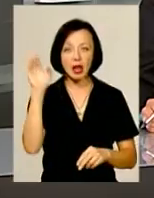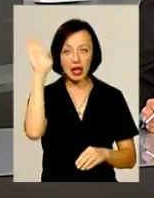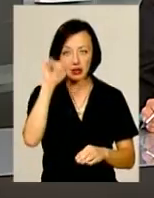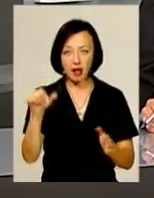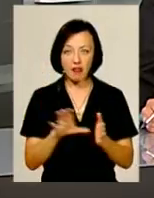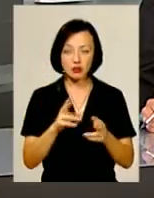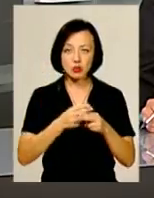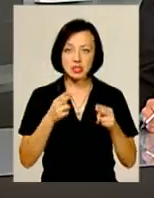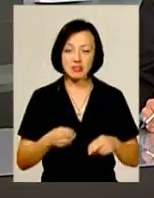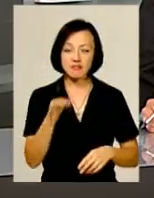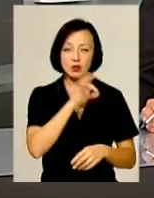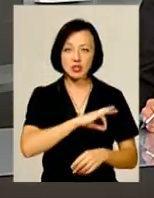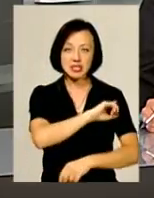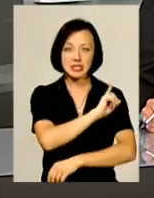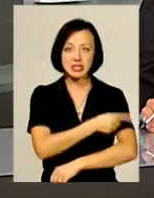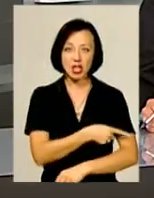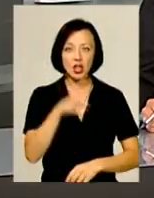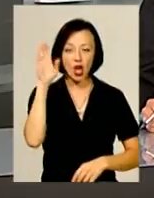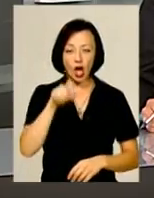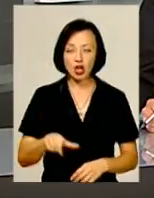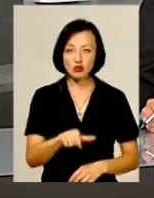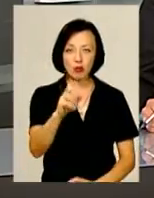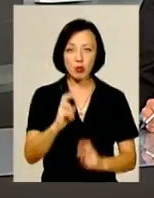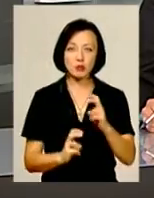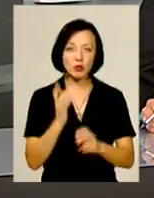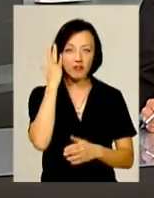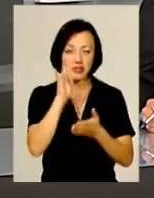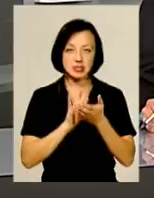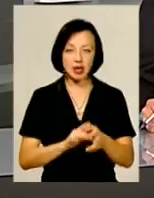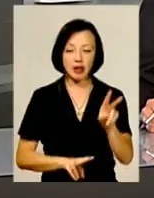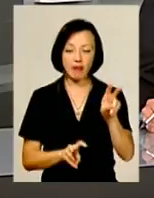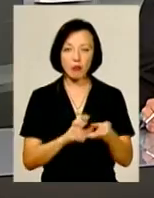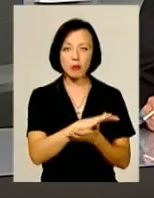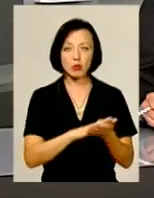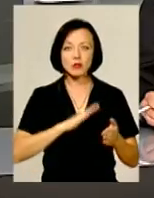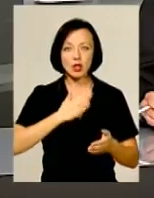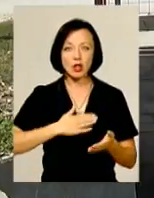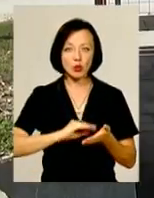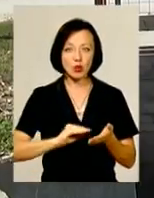аби використовувати силу річок у промислових цілях. Тему продовжує наша кореспондентка.